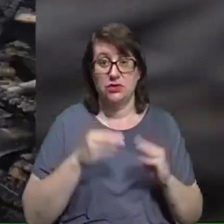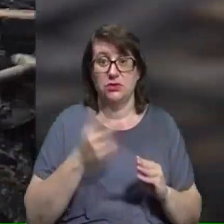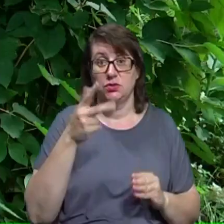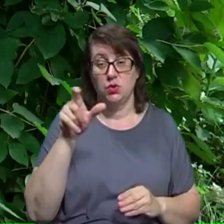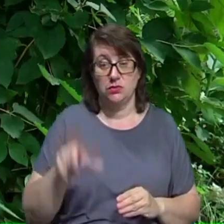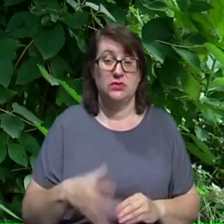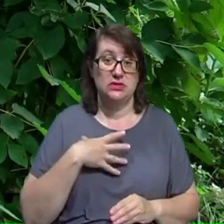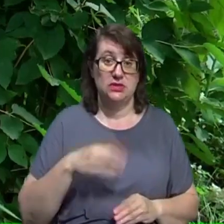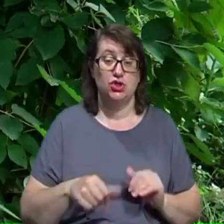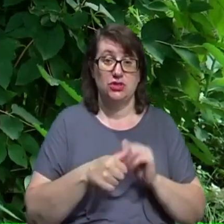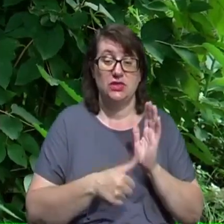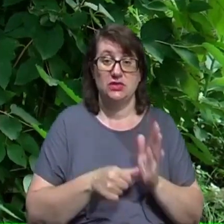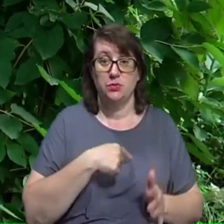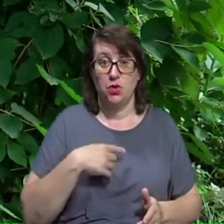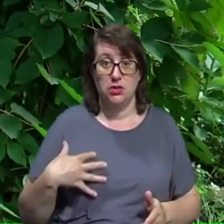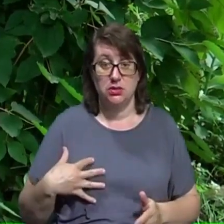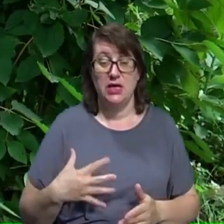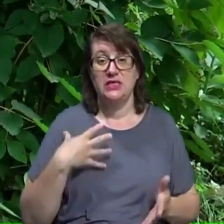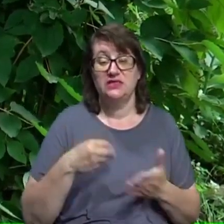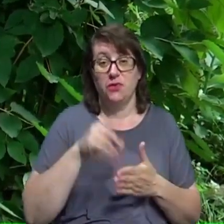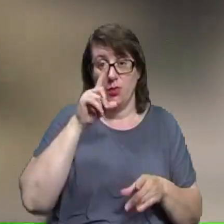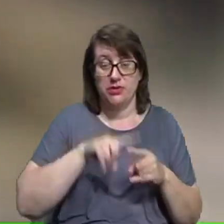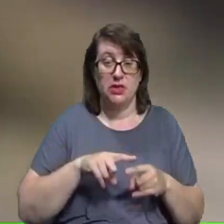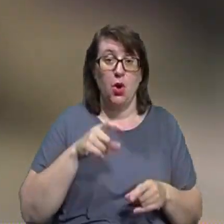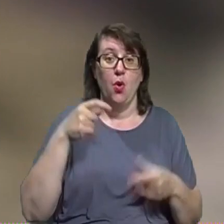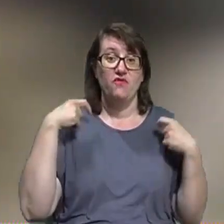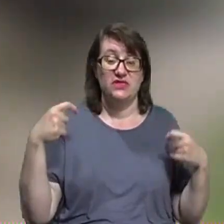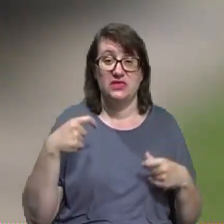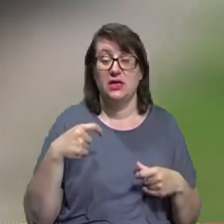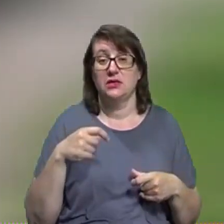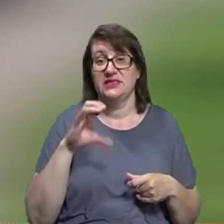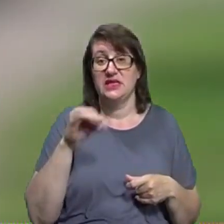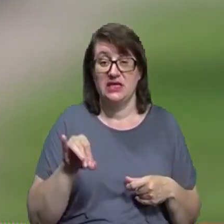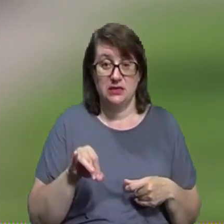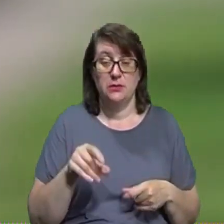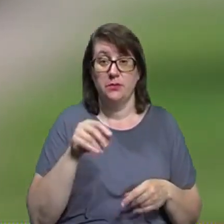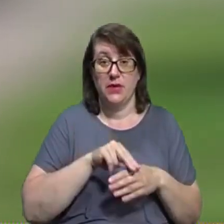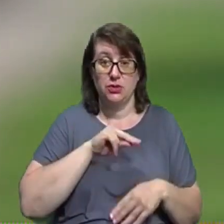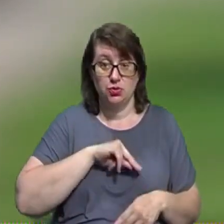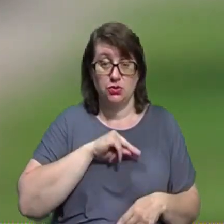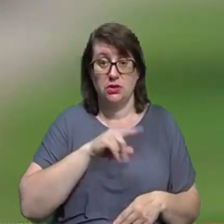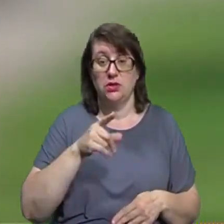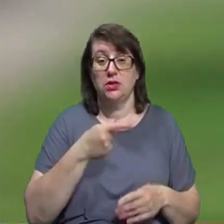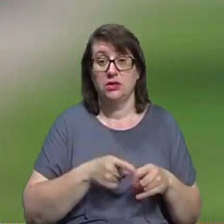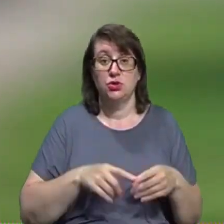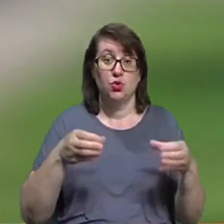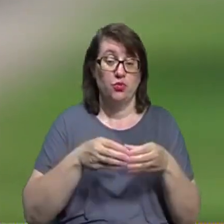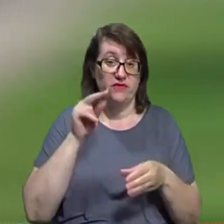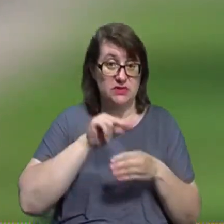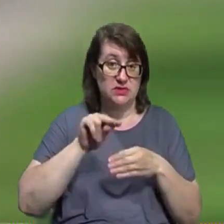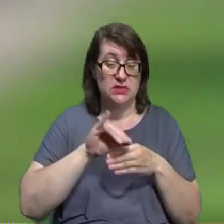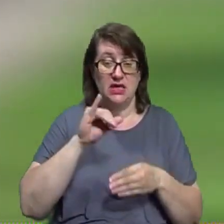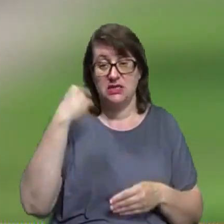поранених. Зі своїми побратимами офіцер-психолог Сергій Твардовський працює, проводячи і групові заняття, і індивідуально.